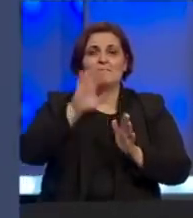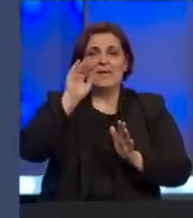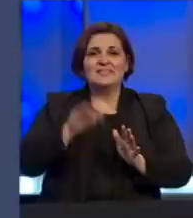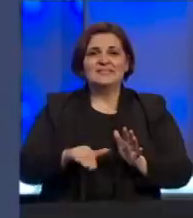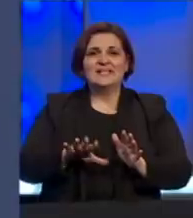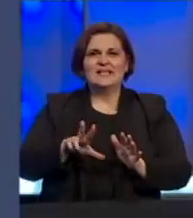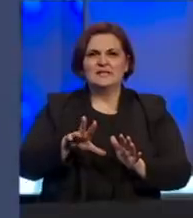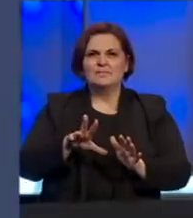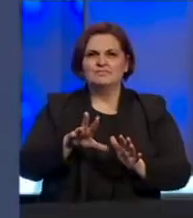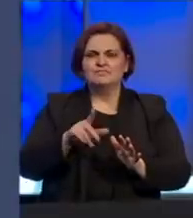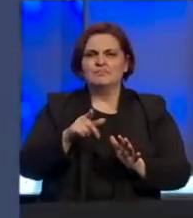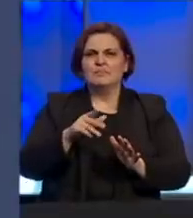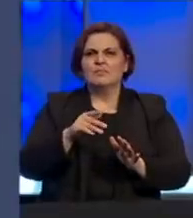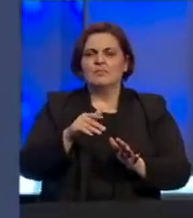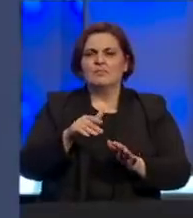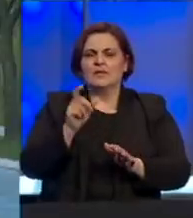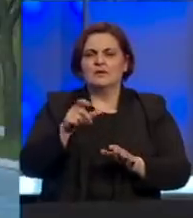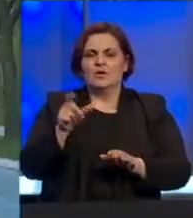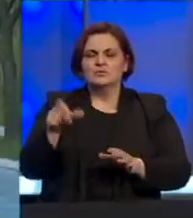.331 zaposlenika.